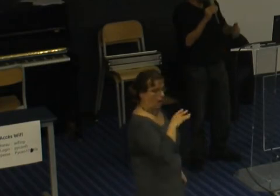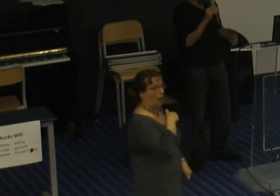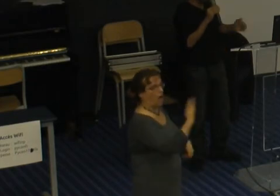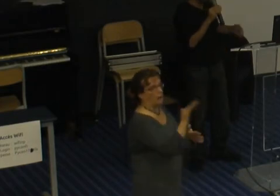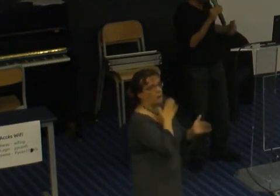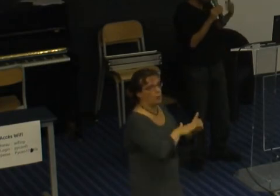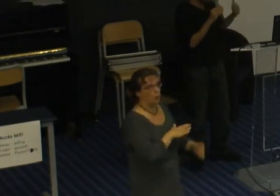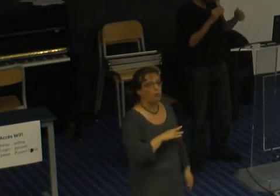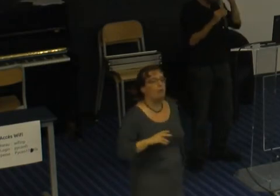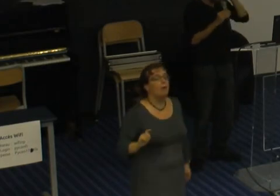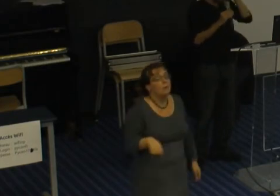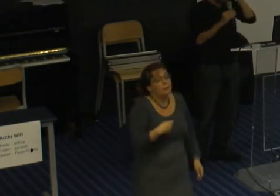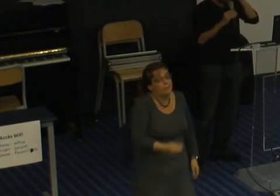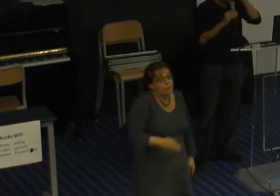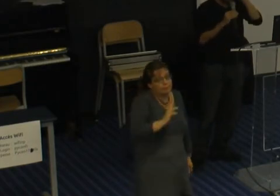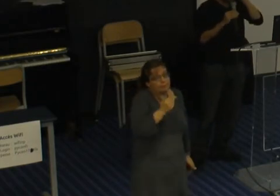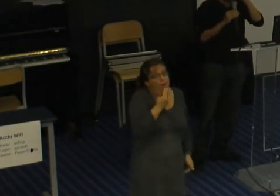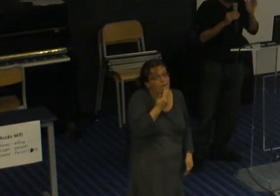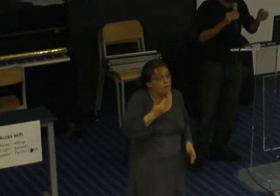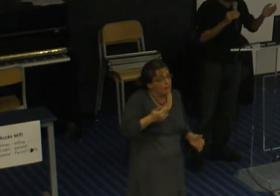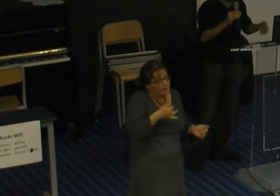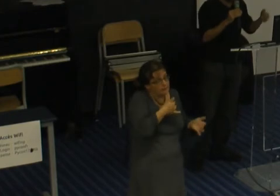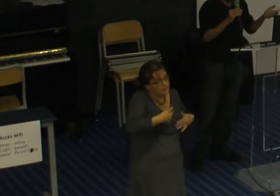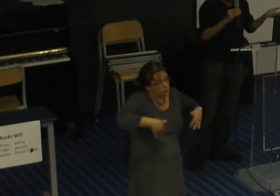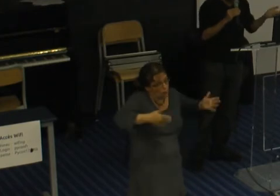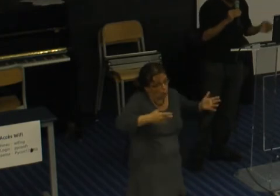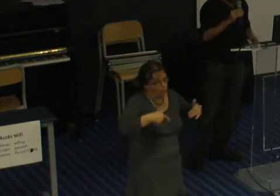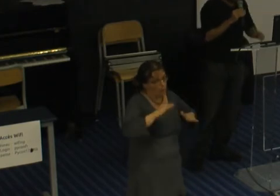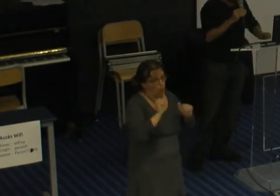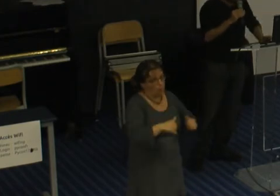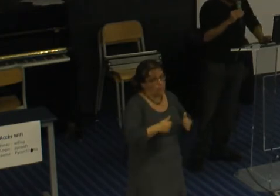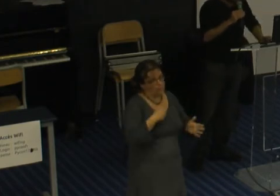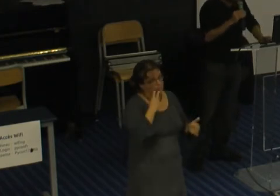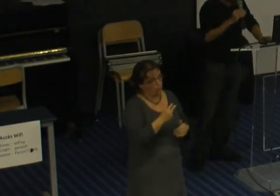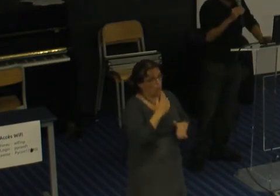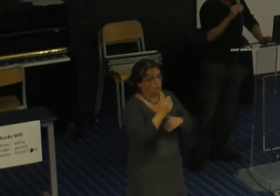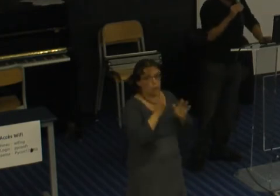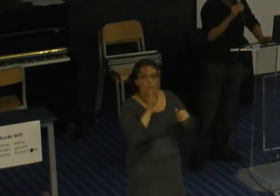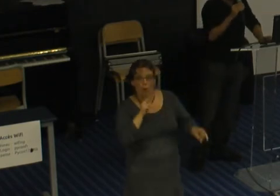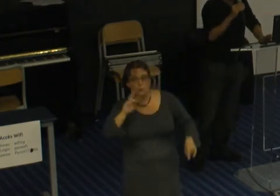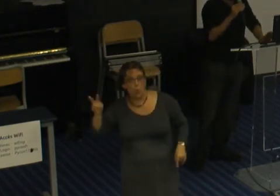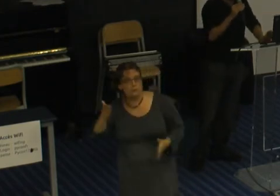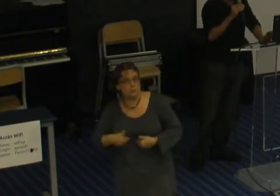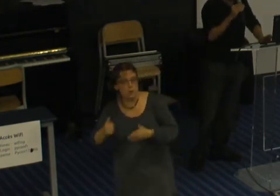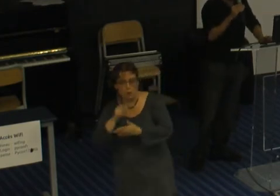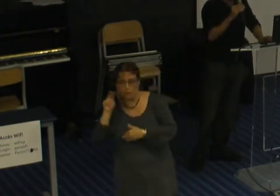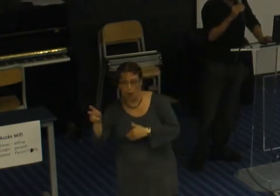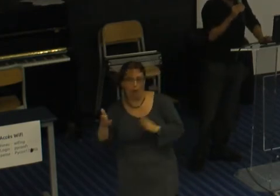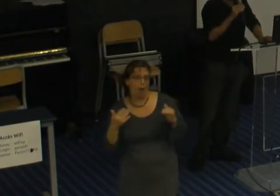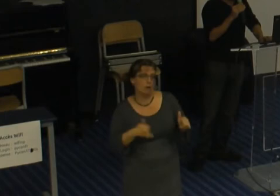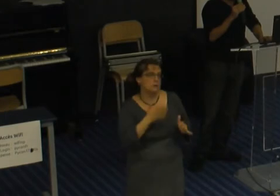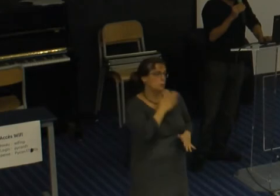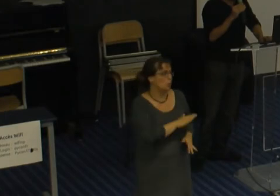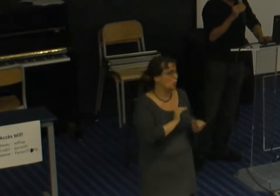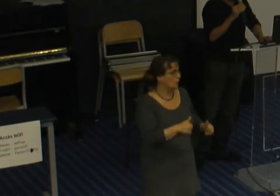je vois des améliorations par rapport aux autres conférences et si d'ailleurs entre guillemets vous